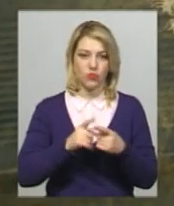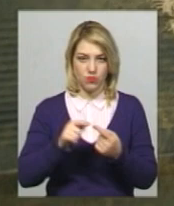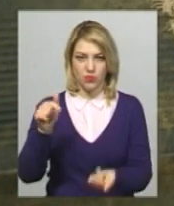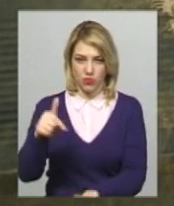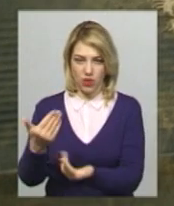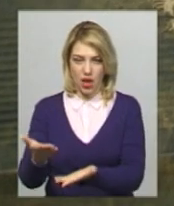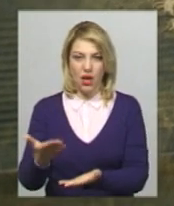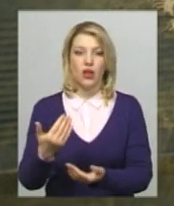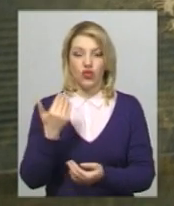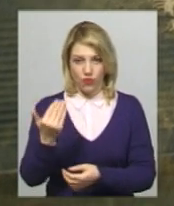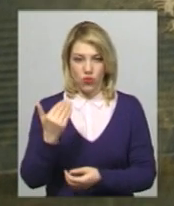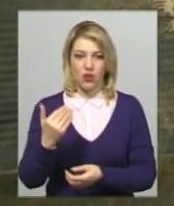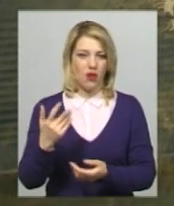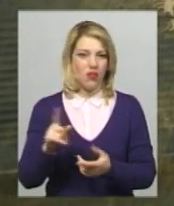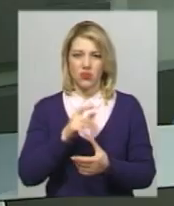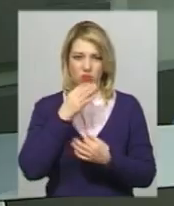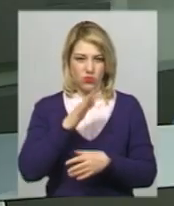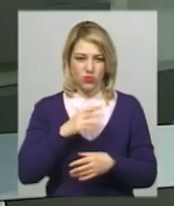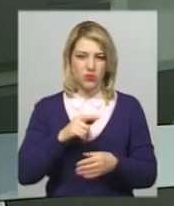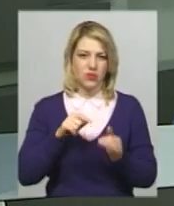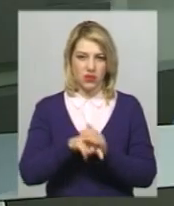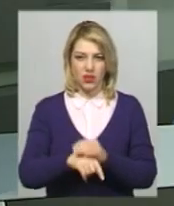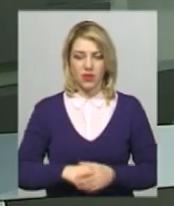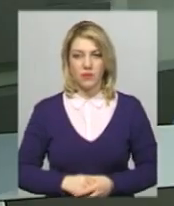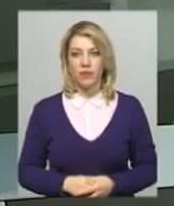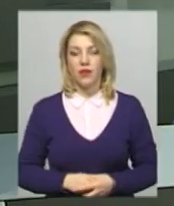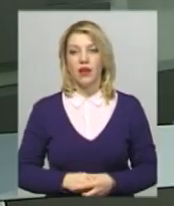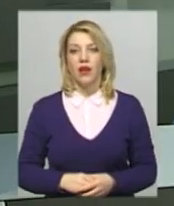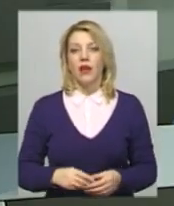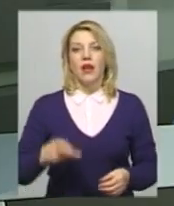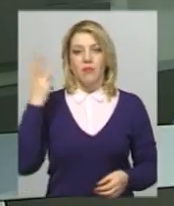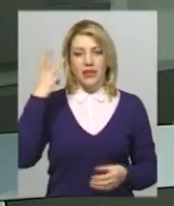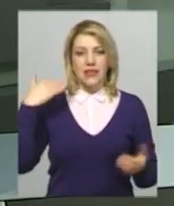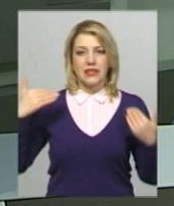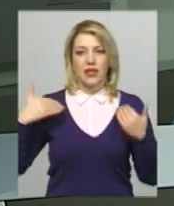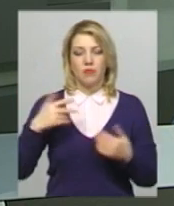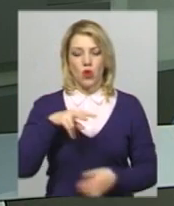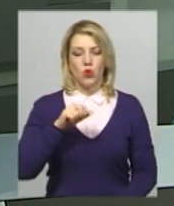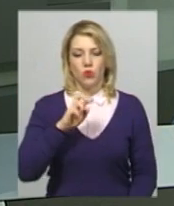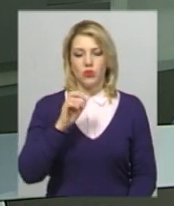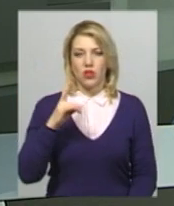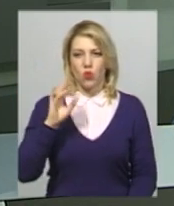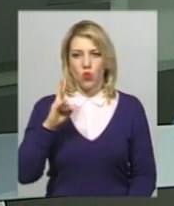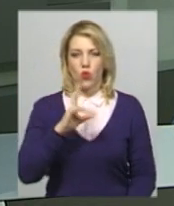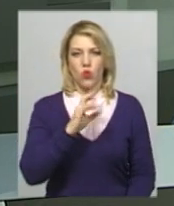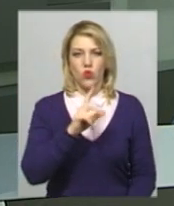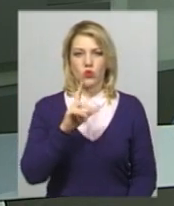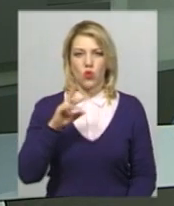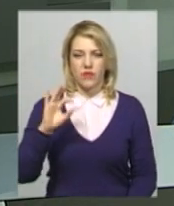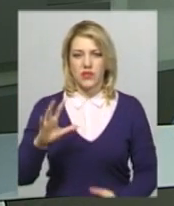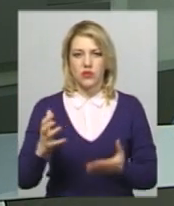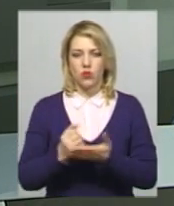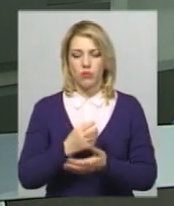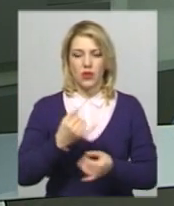Гуменний, Віктор Кривий, новини, Поділіцентр. Хмельницькі гімнасти Олександр Любченко та Маргарита Козловська здобули